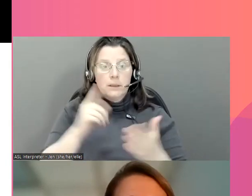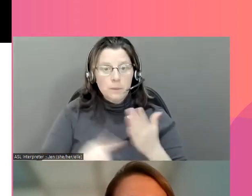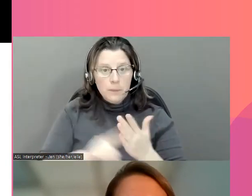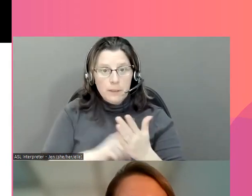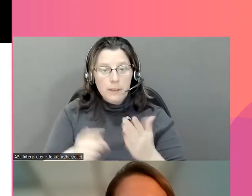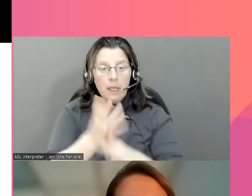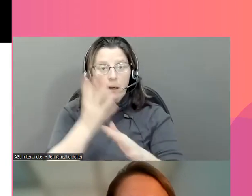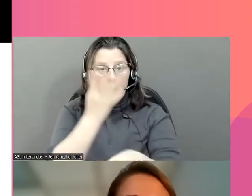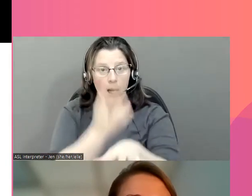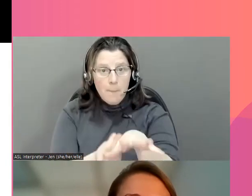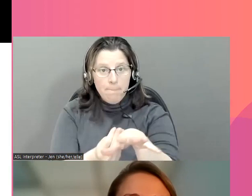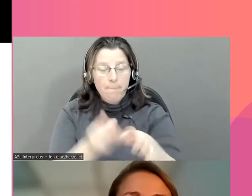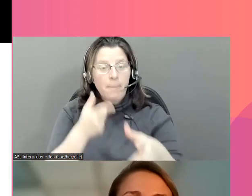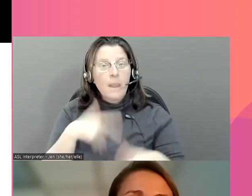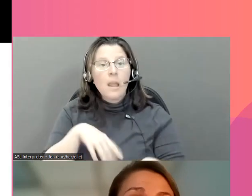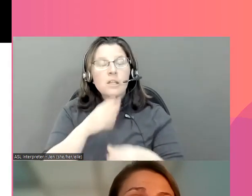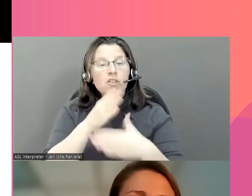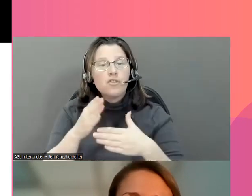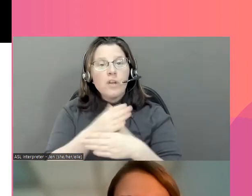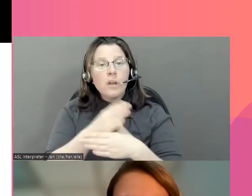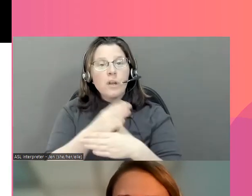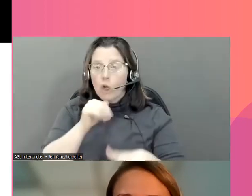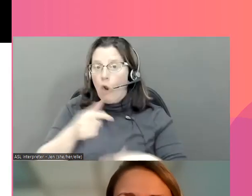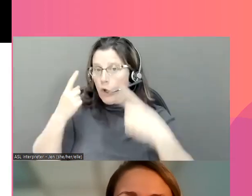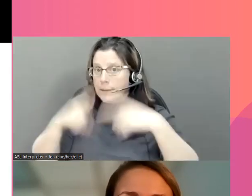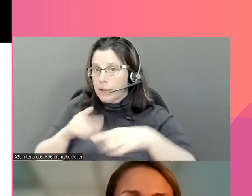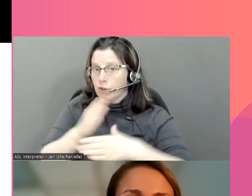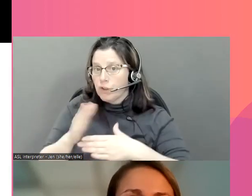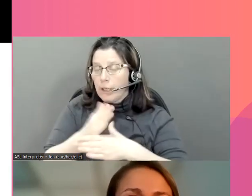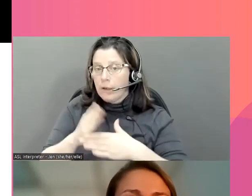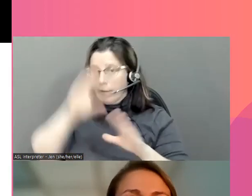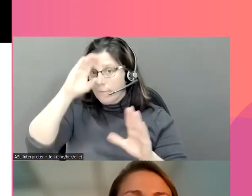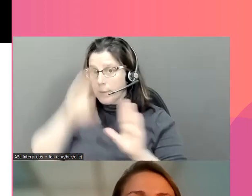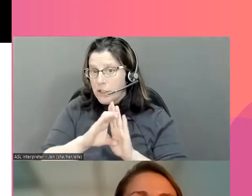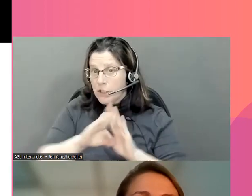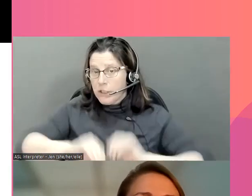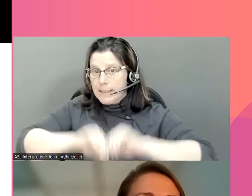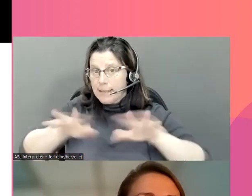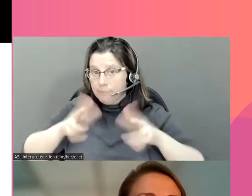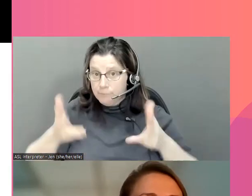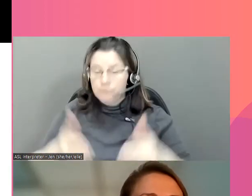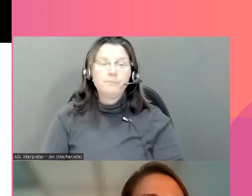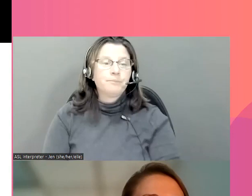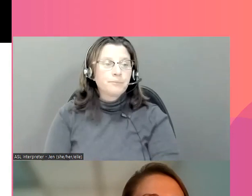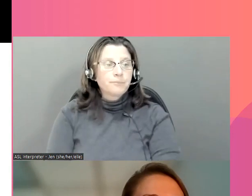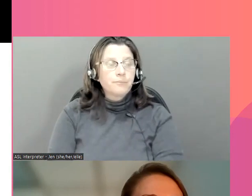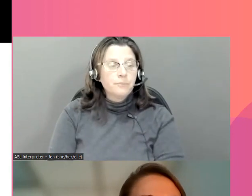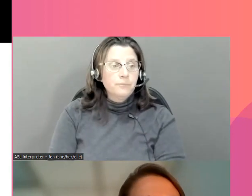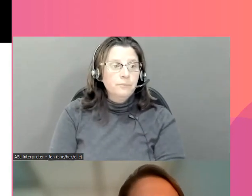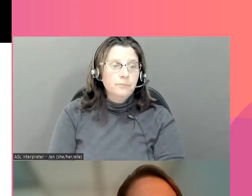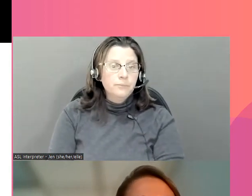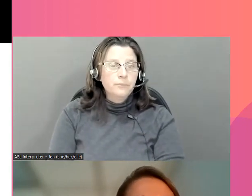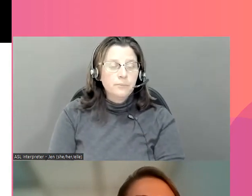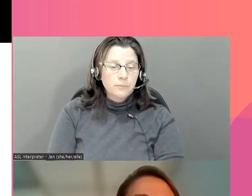la communauté LGBTQ+, la diffusion non consensuelle d'images, etc. Prochaine diapo.